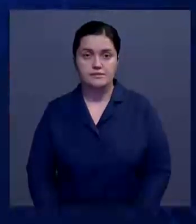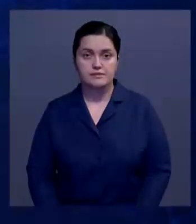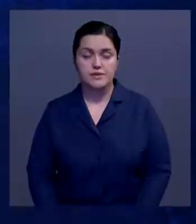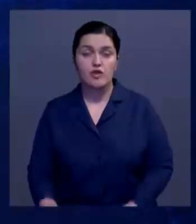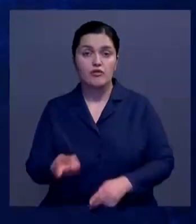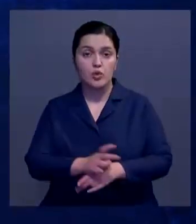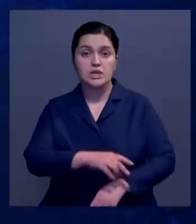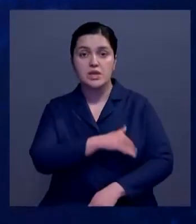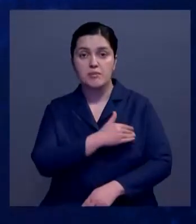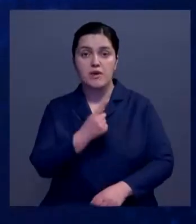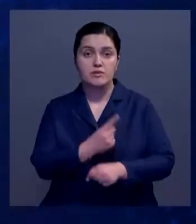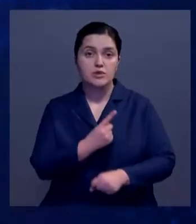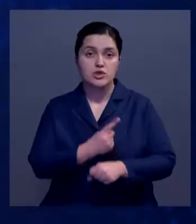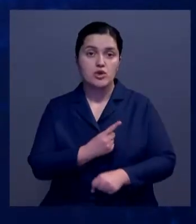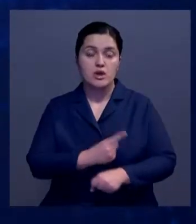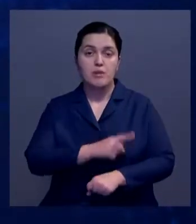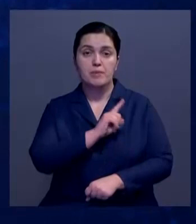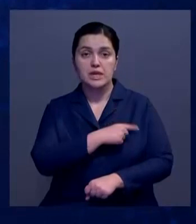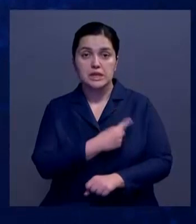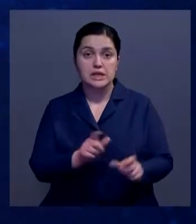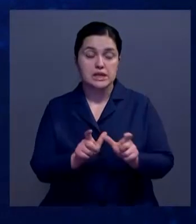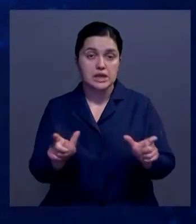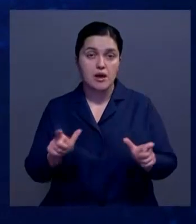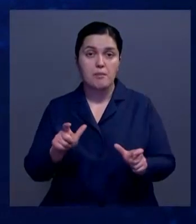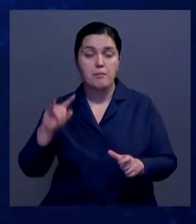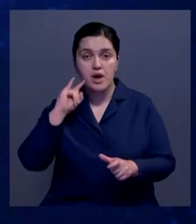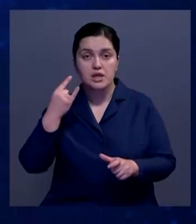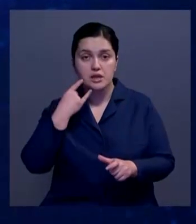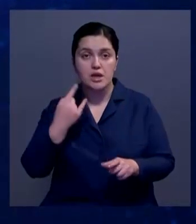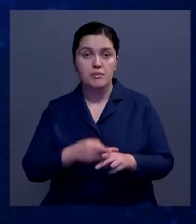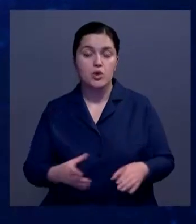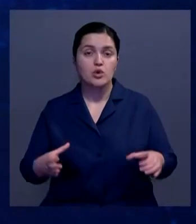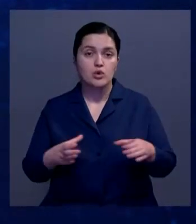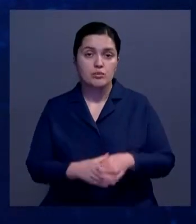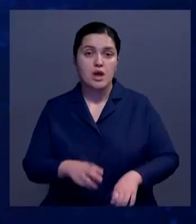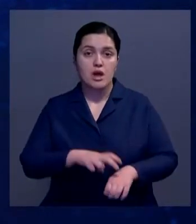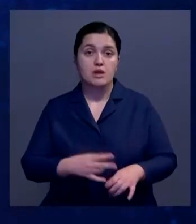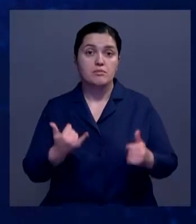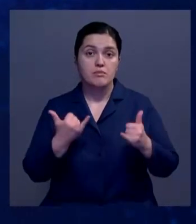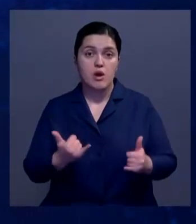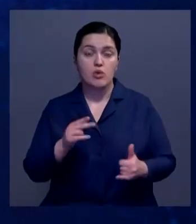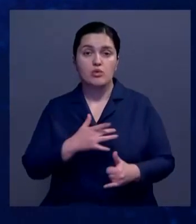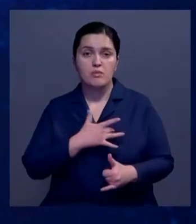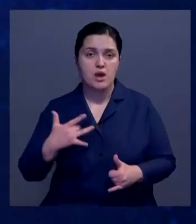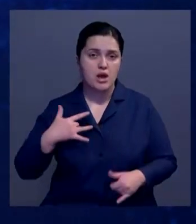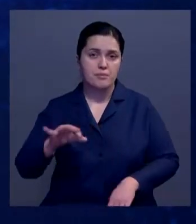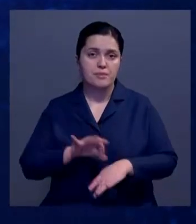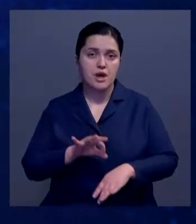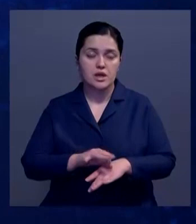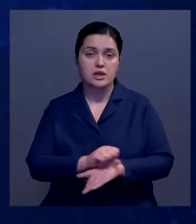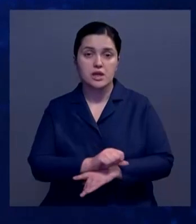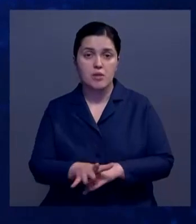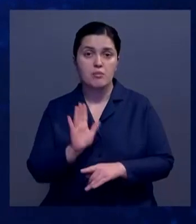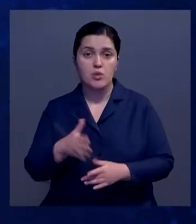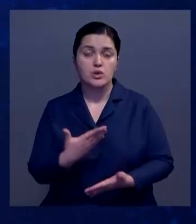Вход с температурой воспрещен. В поликлиниках Павлодара создают мобильные группы врачей, которые теперь пациентов с пневмонией и